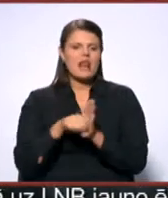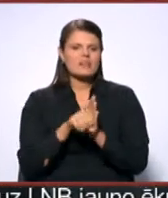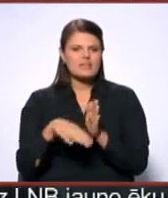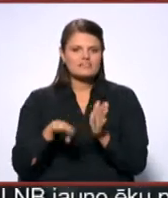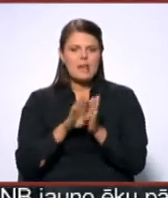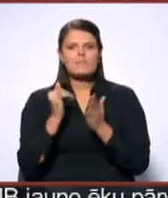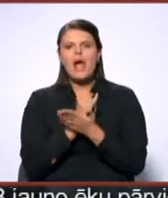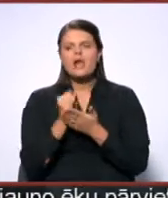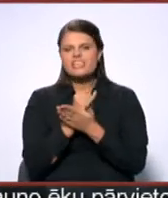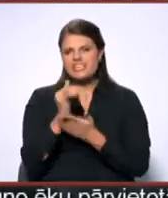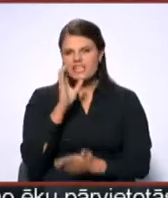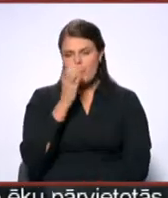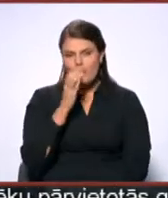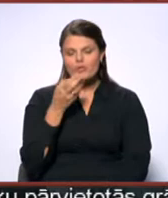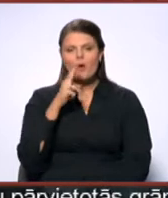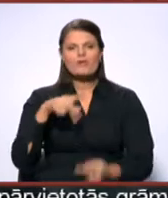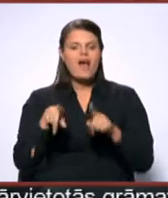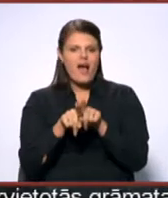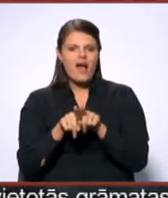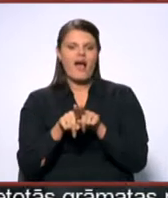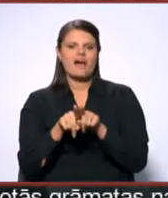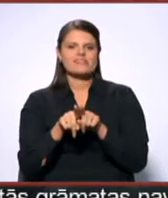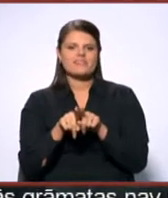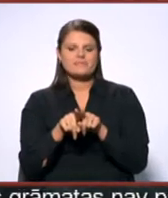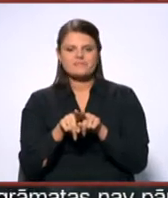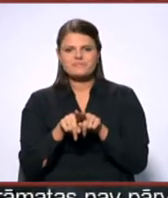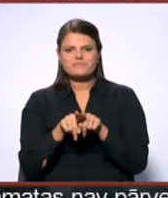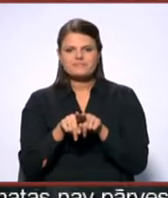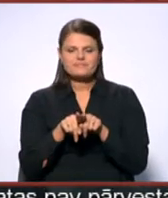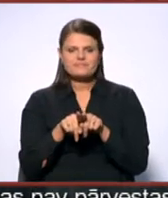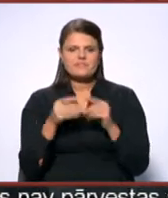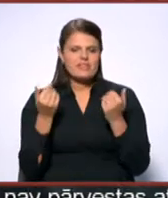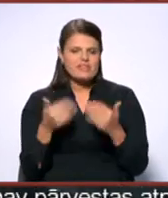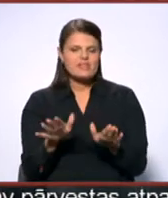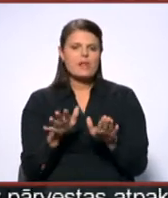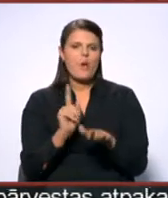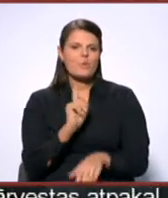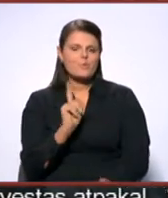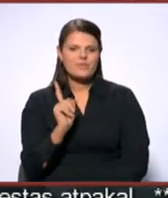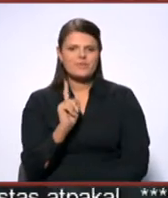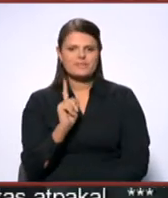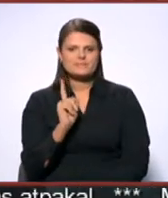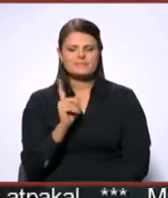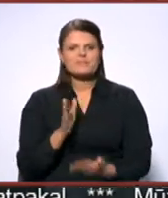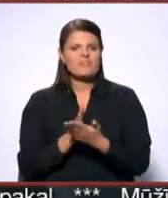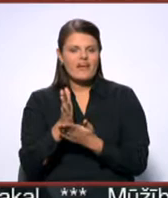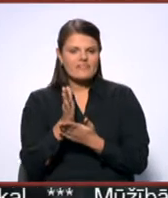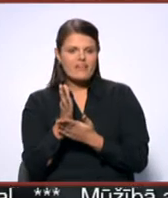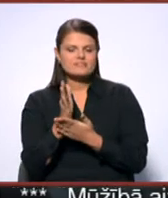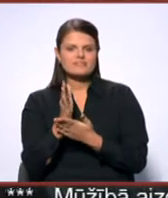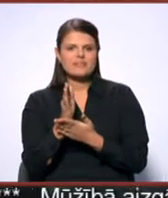attīrītajiem ūdeņiem un arī jau ir tendences,